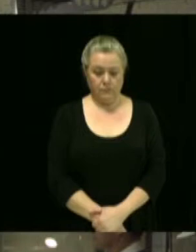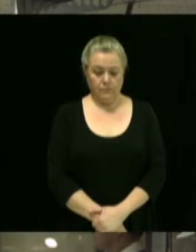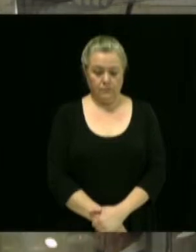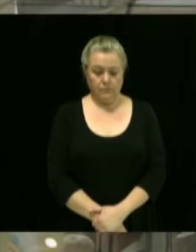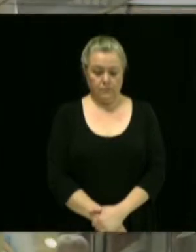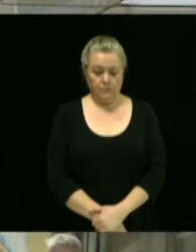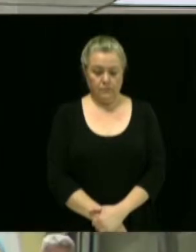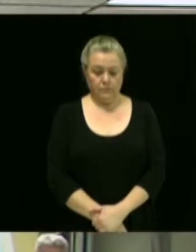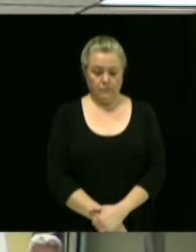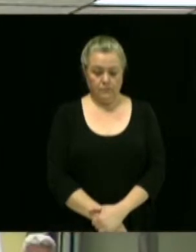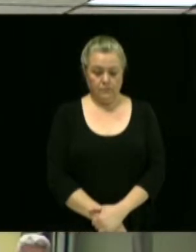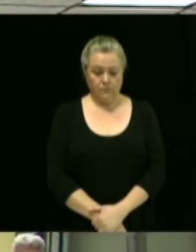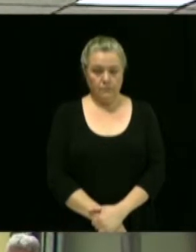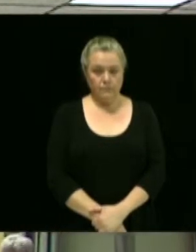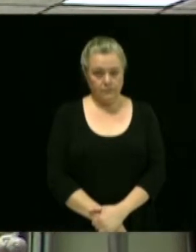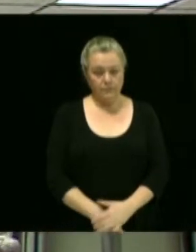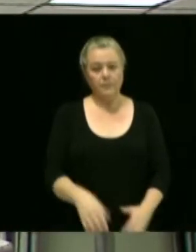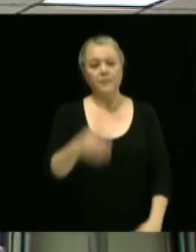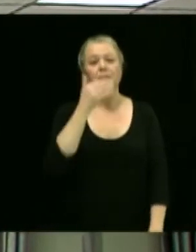Merci.